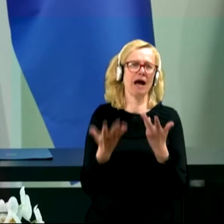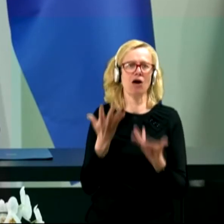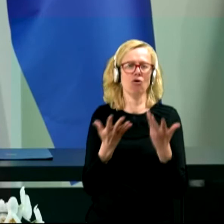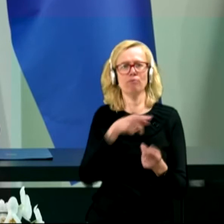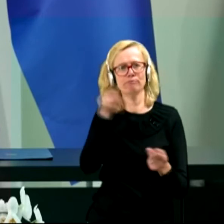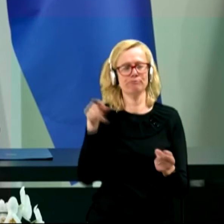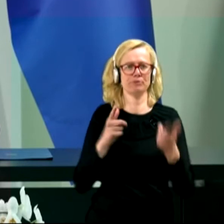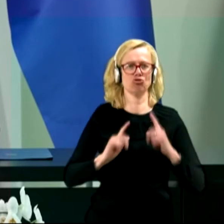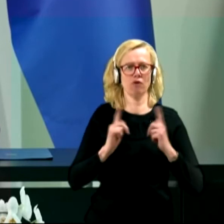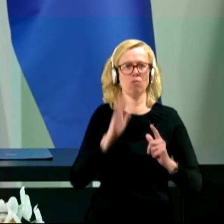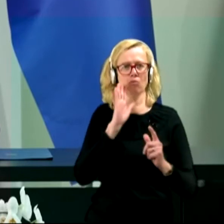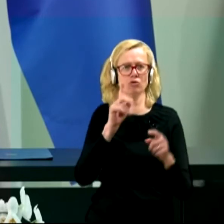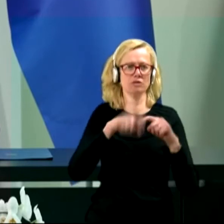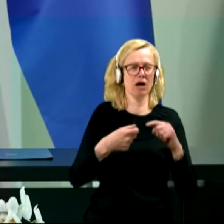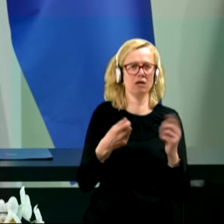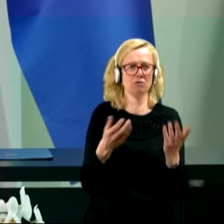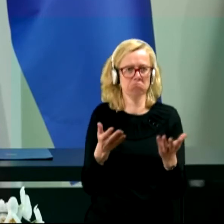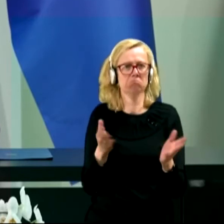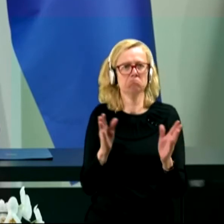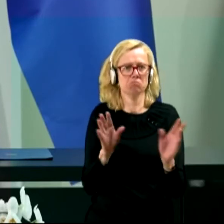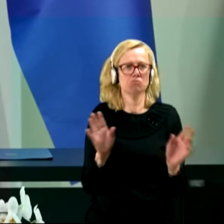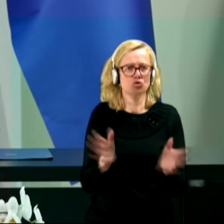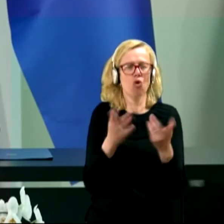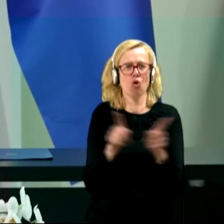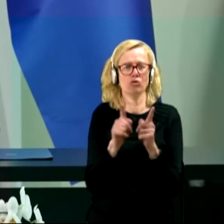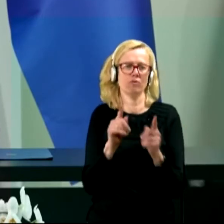bodo stvari šle tako kot v prvem valu.